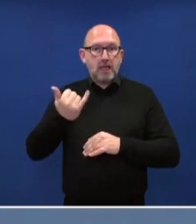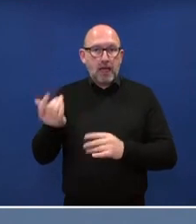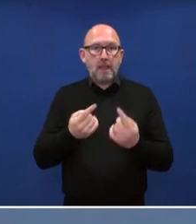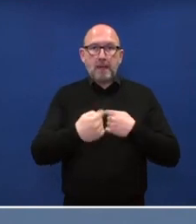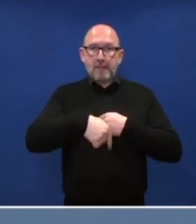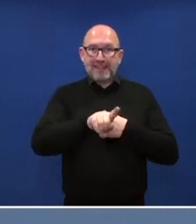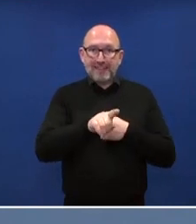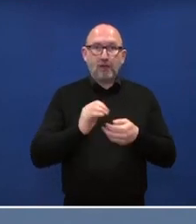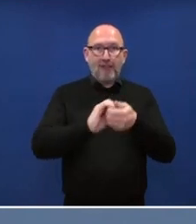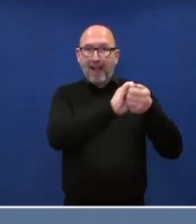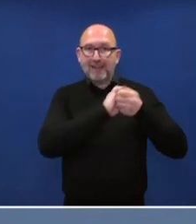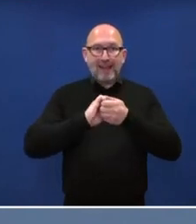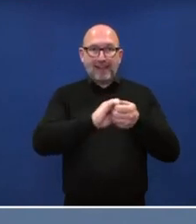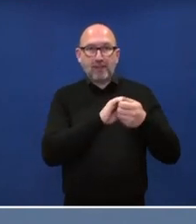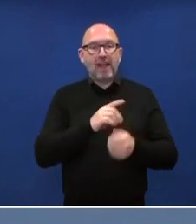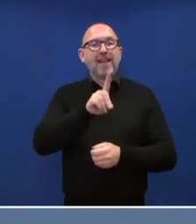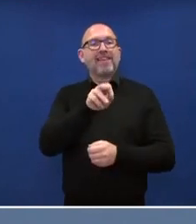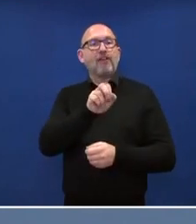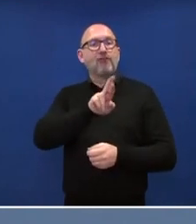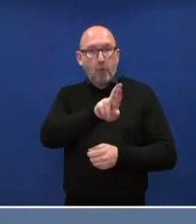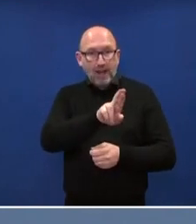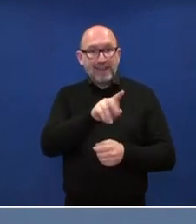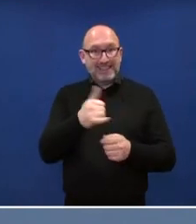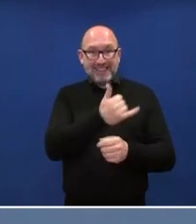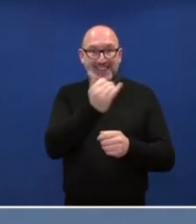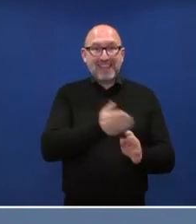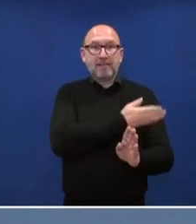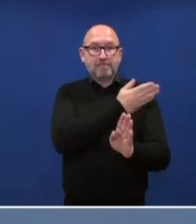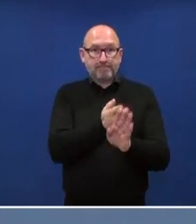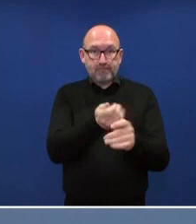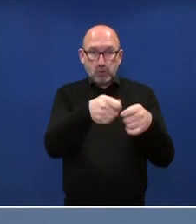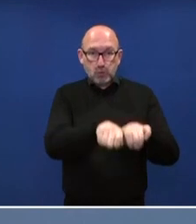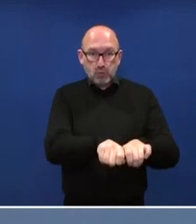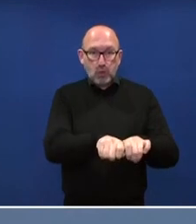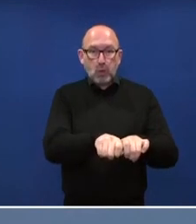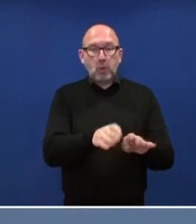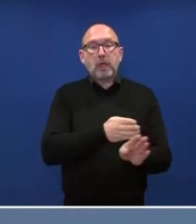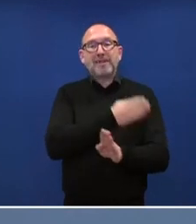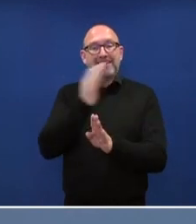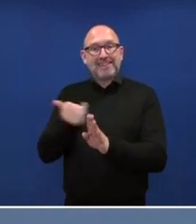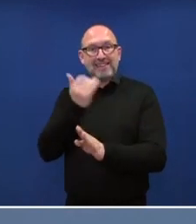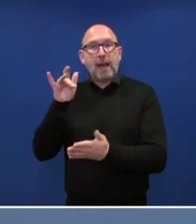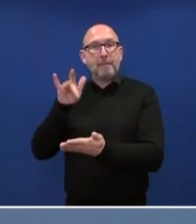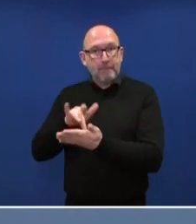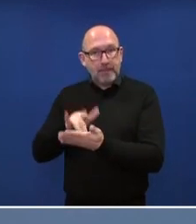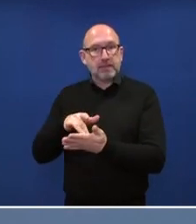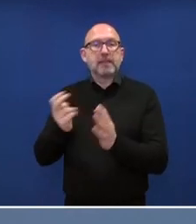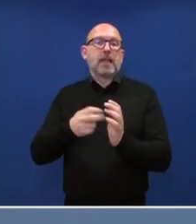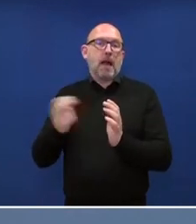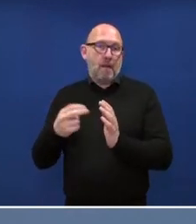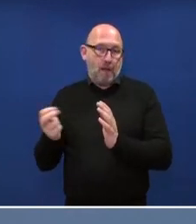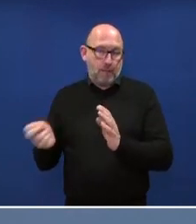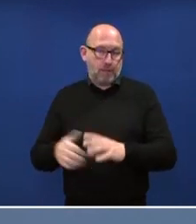der Vereinten Nationen in Darfur wird zum Ende des Jahres geschlossen und voraussichtlich bis Mitte nächsten Jahres dann abgezogen.